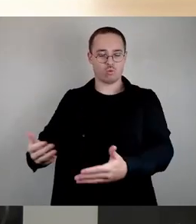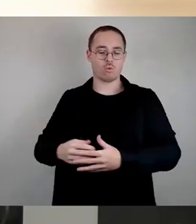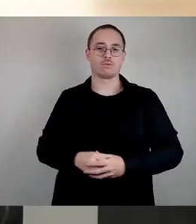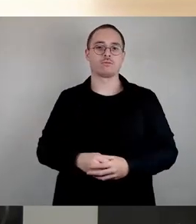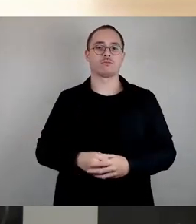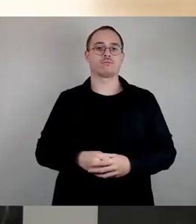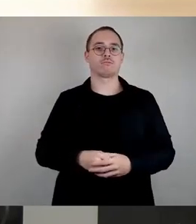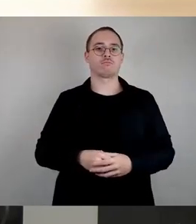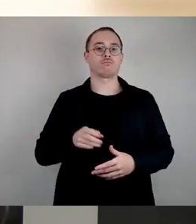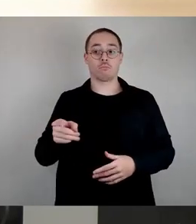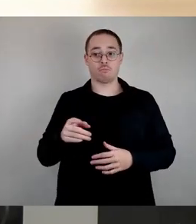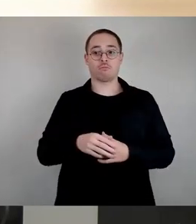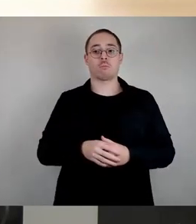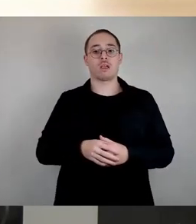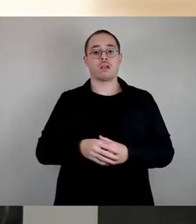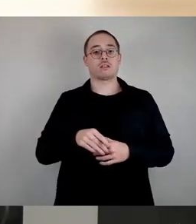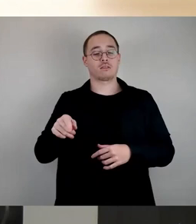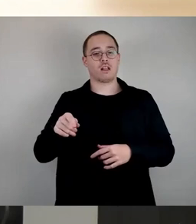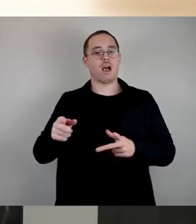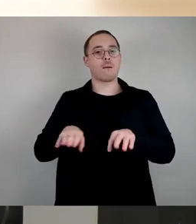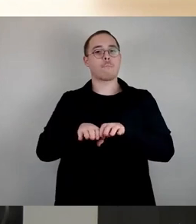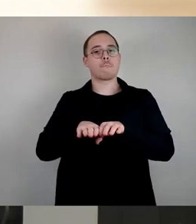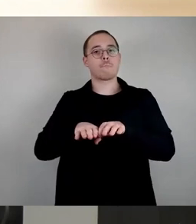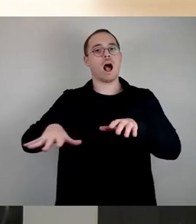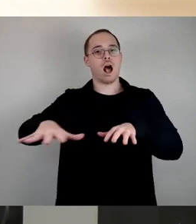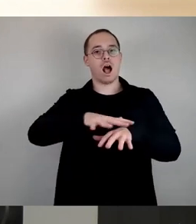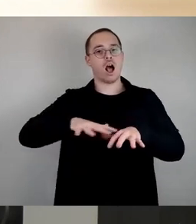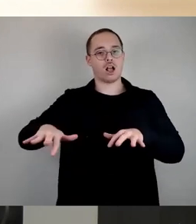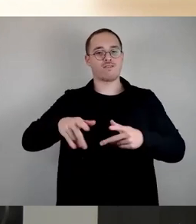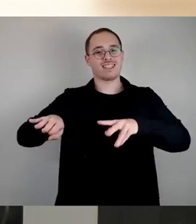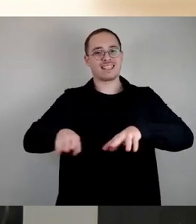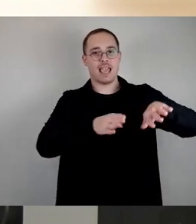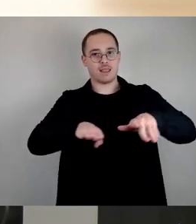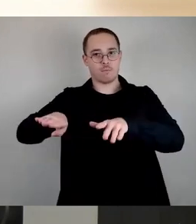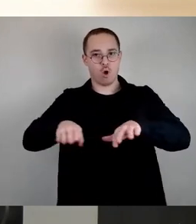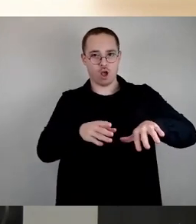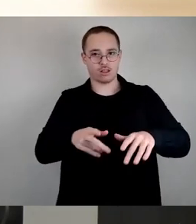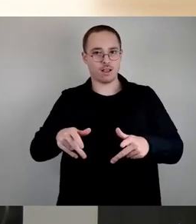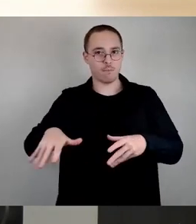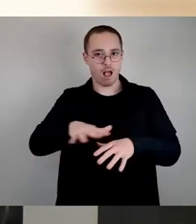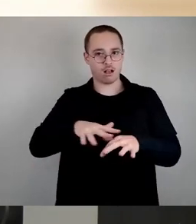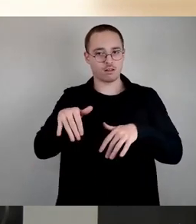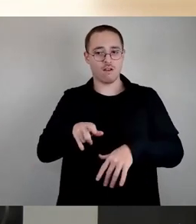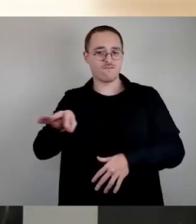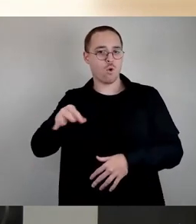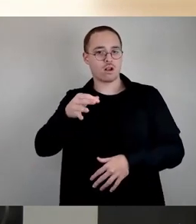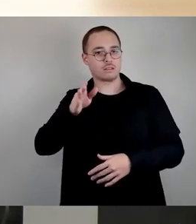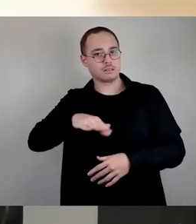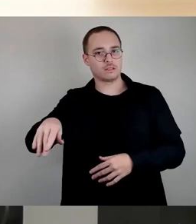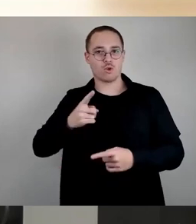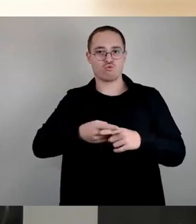attraktiven Skaterpark für Jugendliche und Junggebliebene. Für die Klotscher haben wir zwei riesige oder große Visionen.